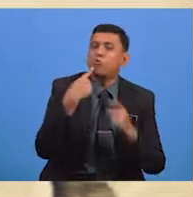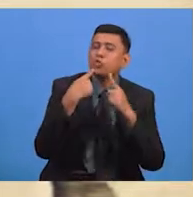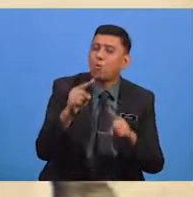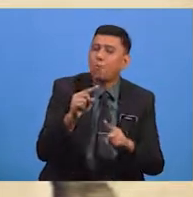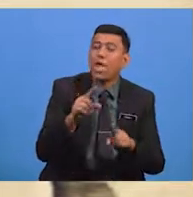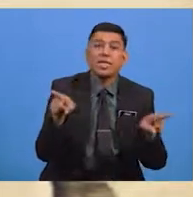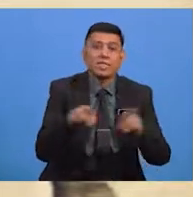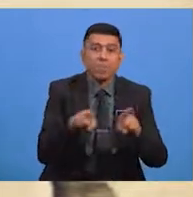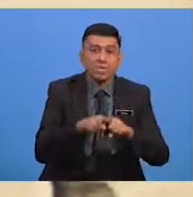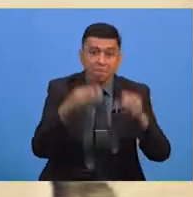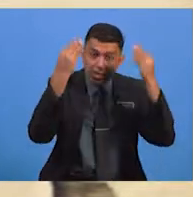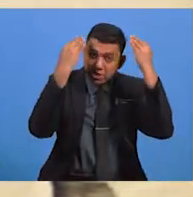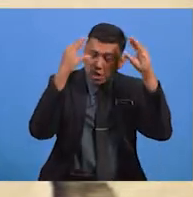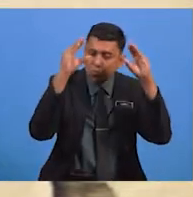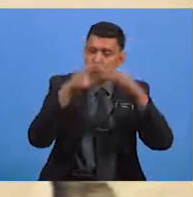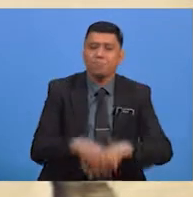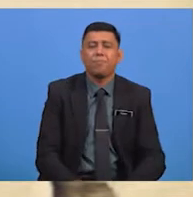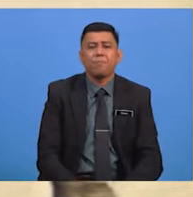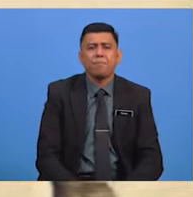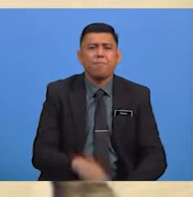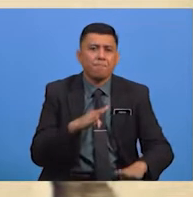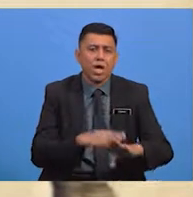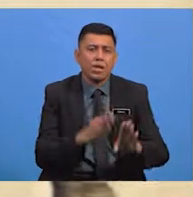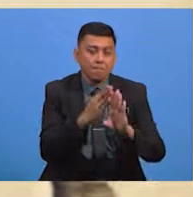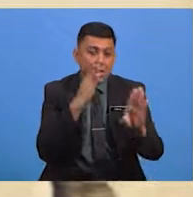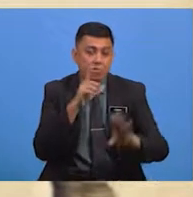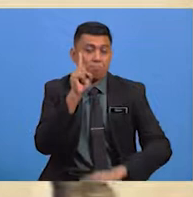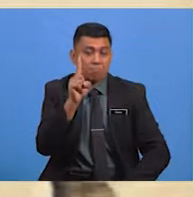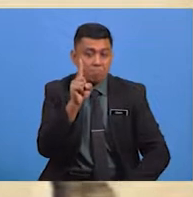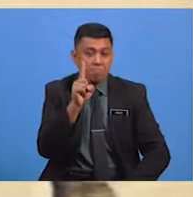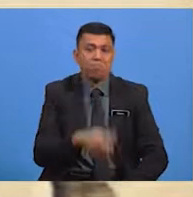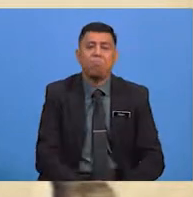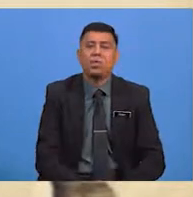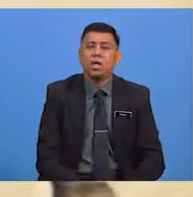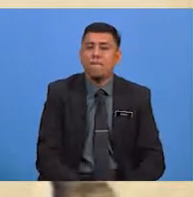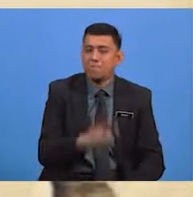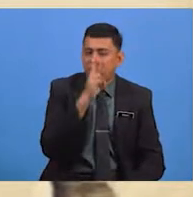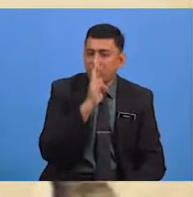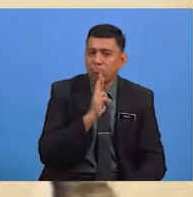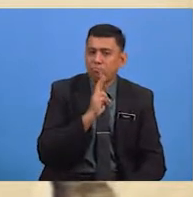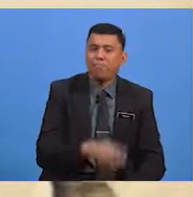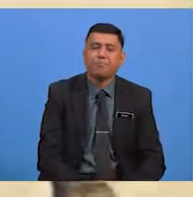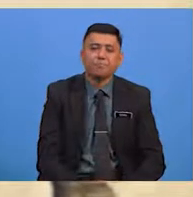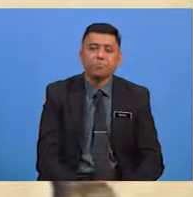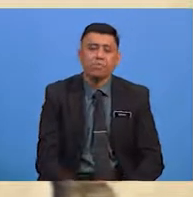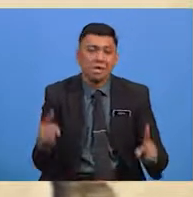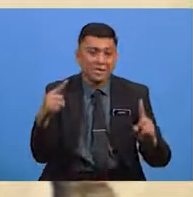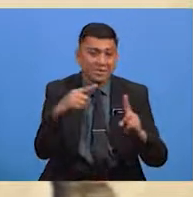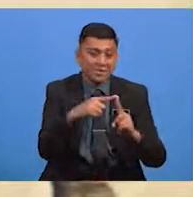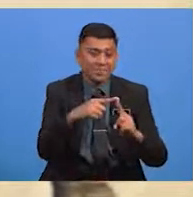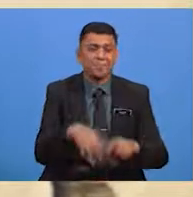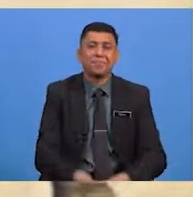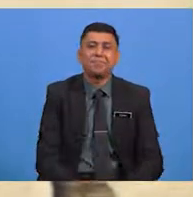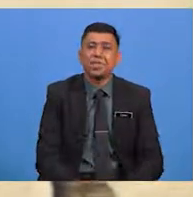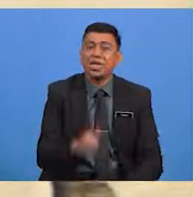Bersama-sama Cikgu Pada Baris Pertama Perkataan Yang Bertanda Merah Iaitu Perkataan